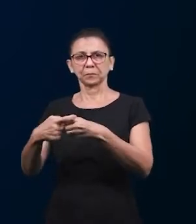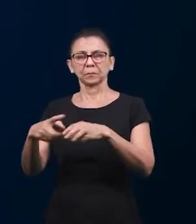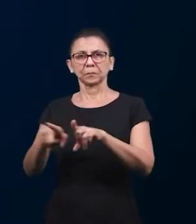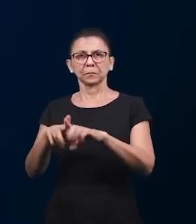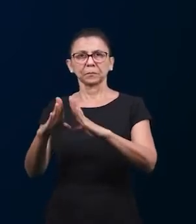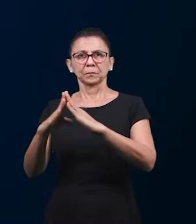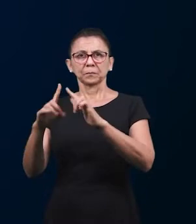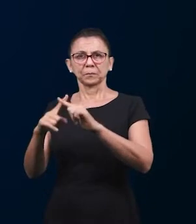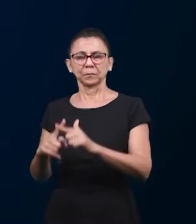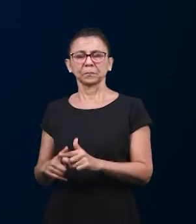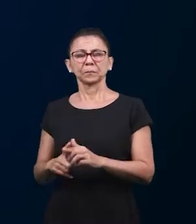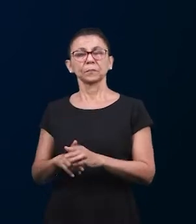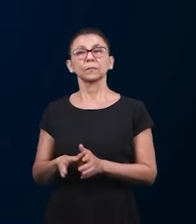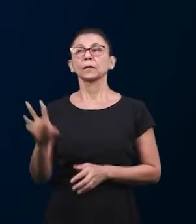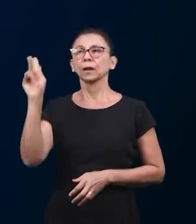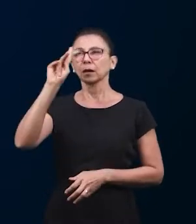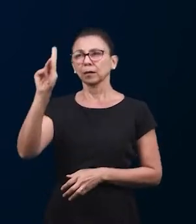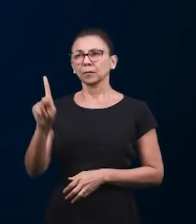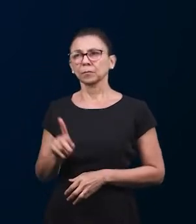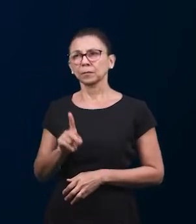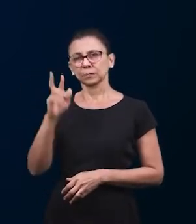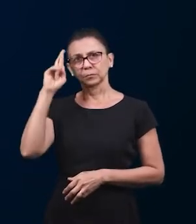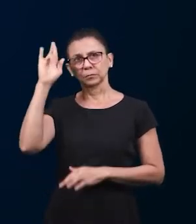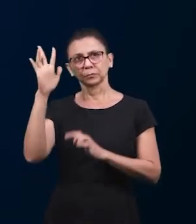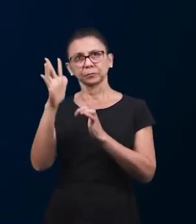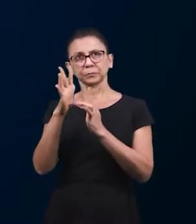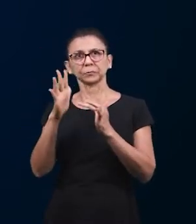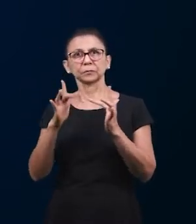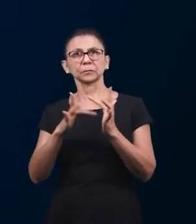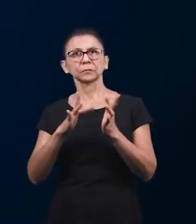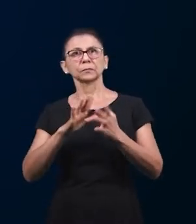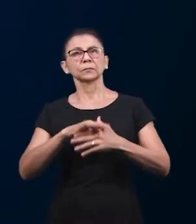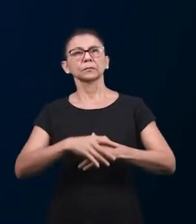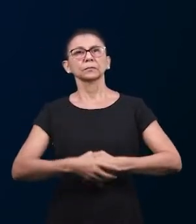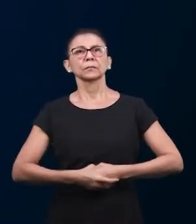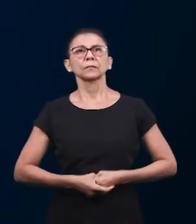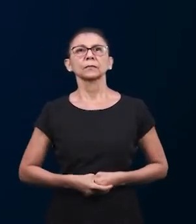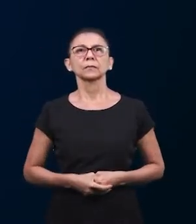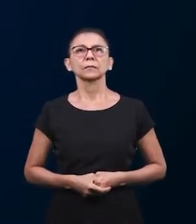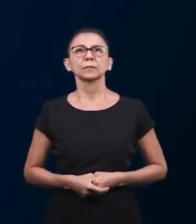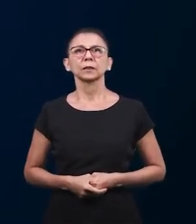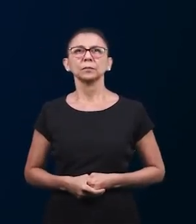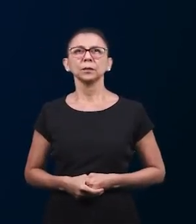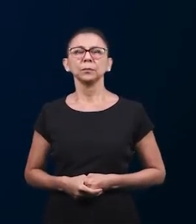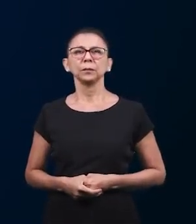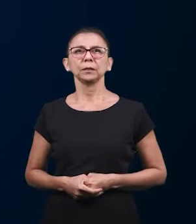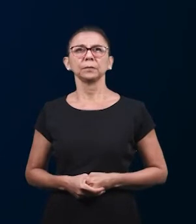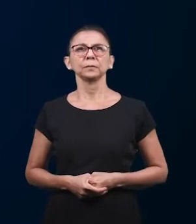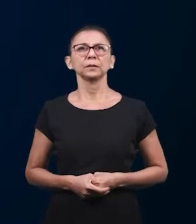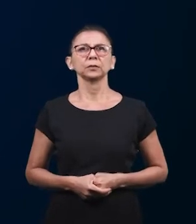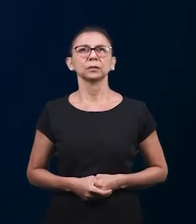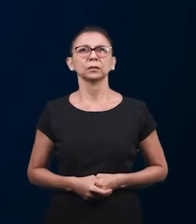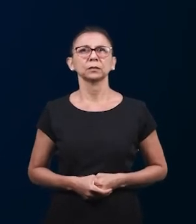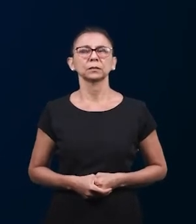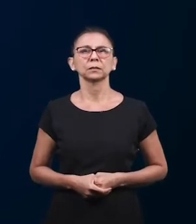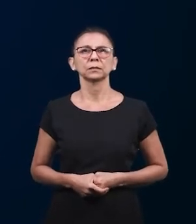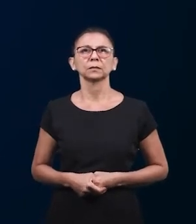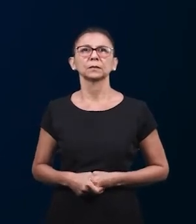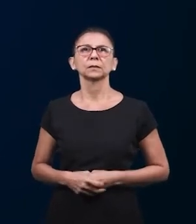Божьей, в особенности работы воскресной школы в Никарагуа. Возлюбленный